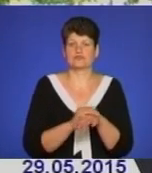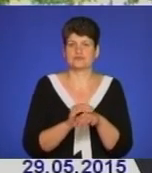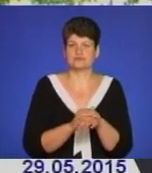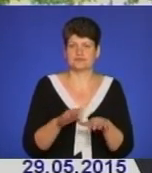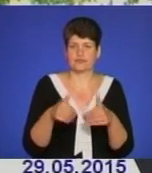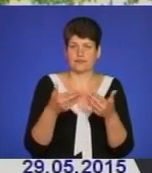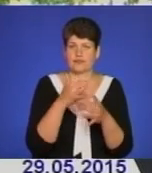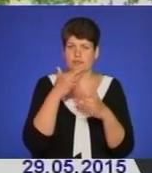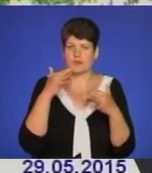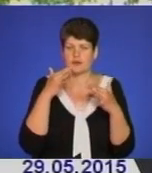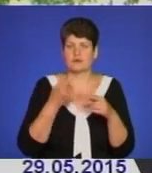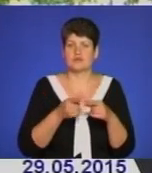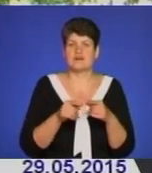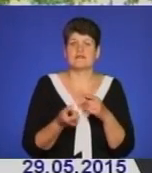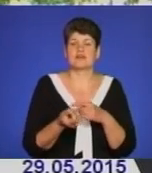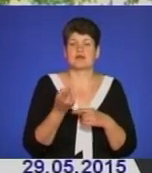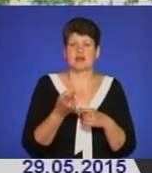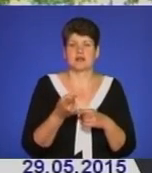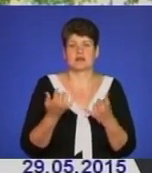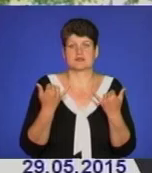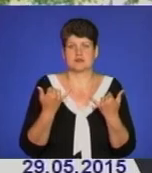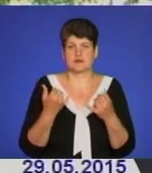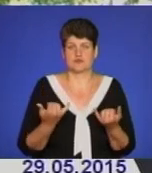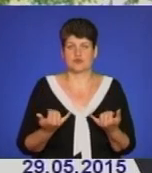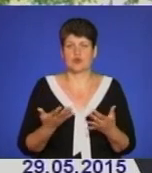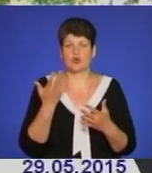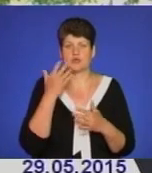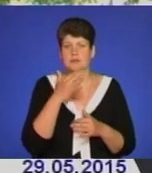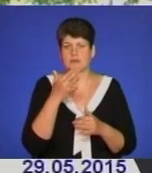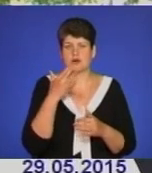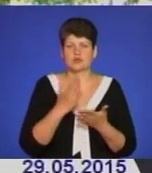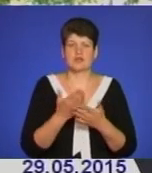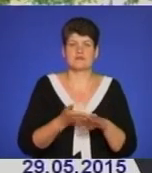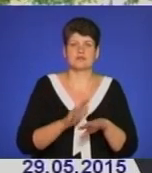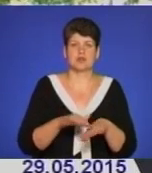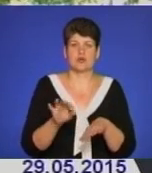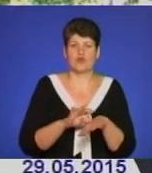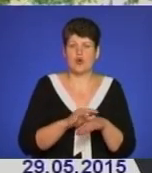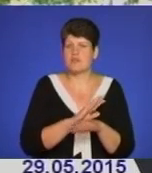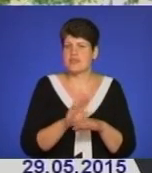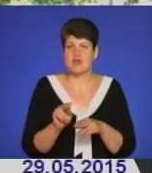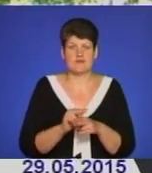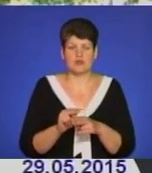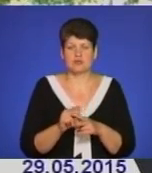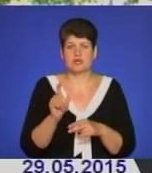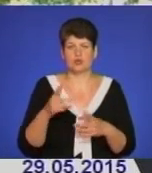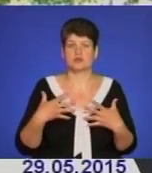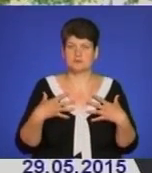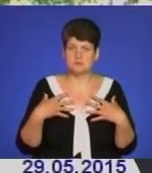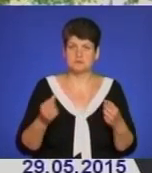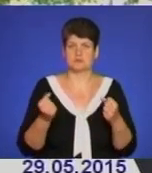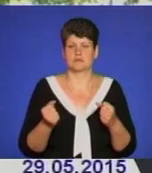Ця ікона виявляється особливо в сучасності, коли багато є тяжких хвороб на вуликомих, де люди ісселяються